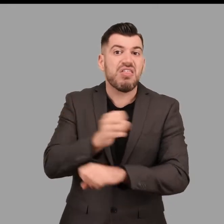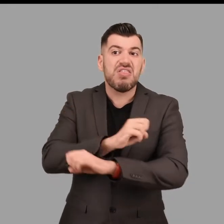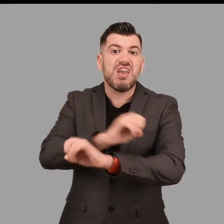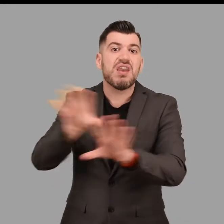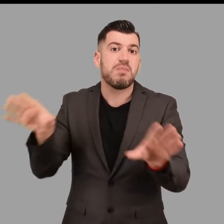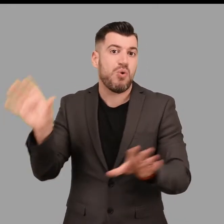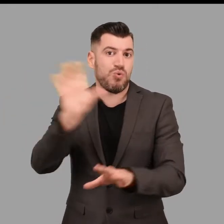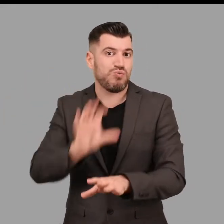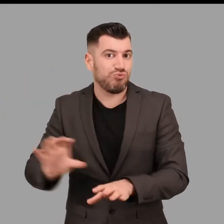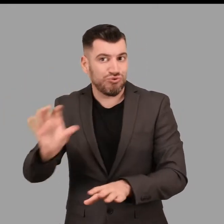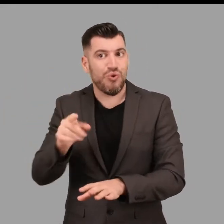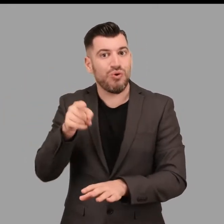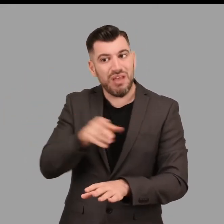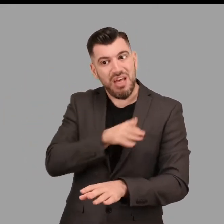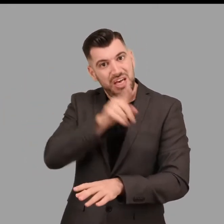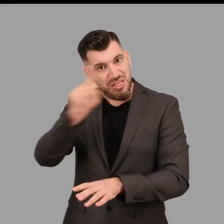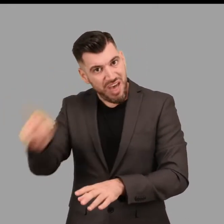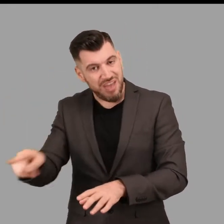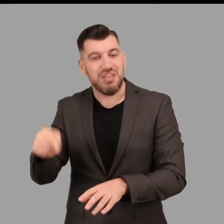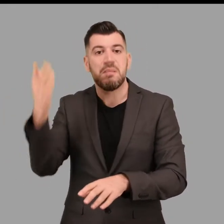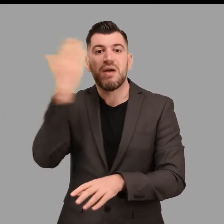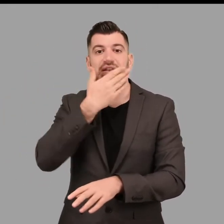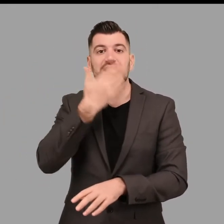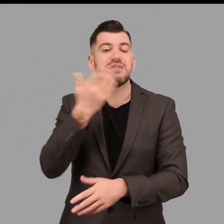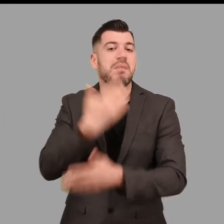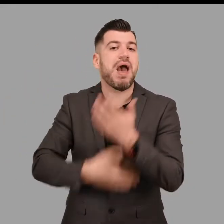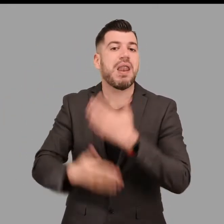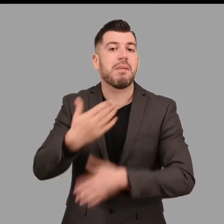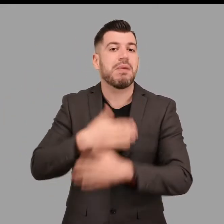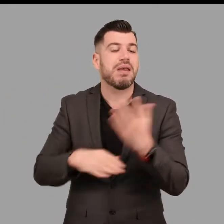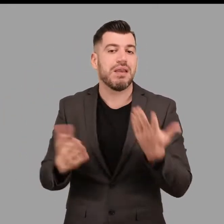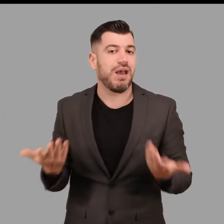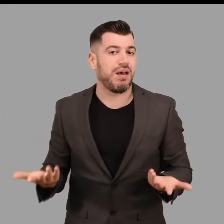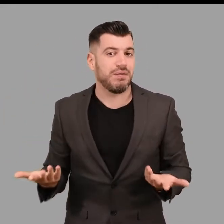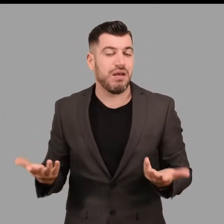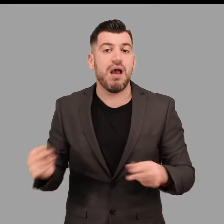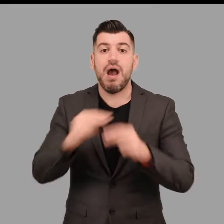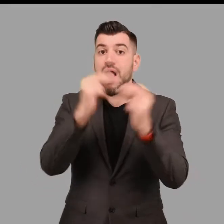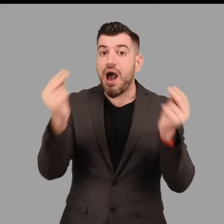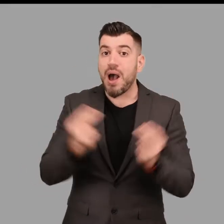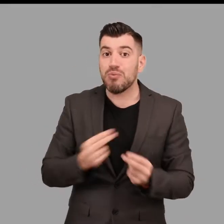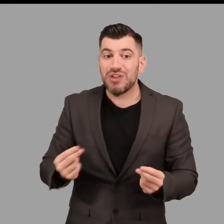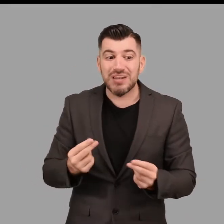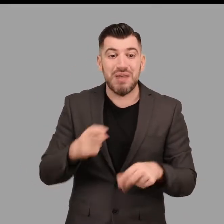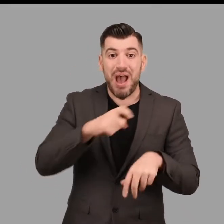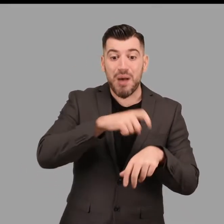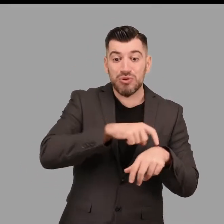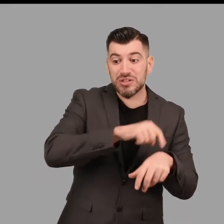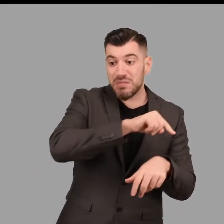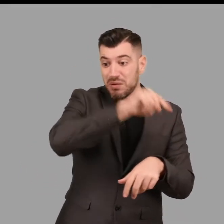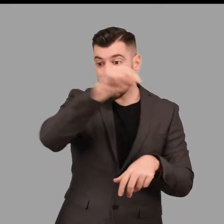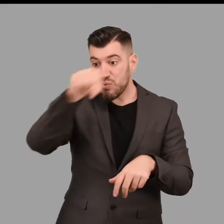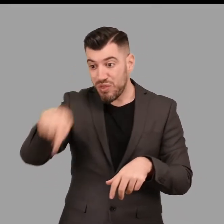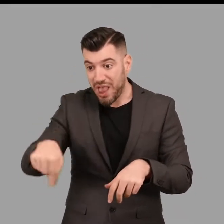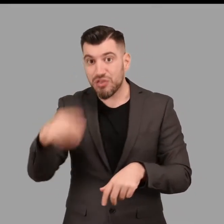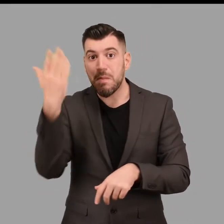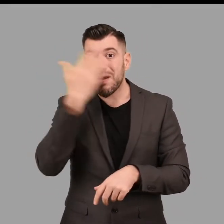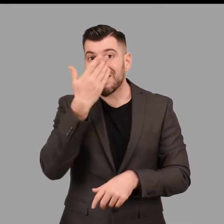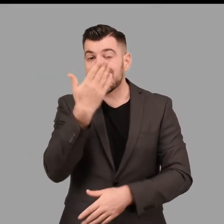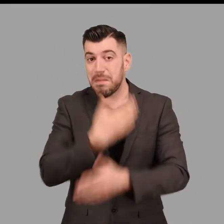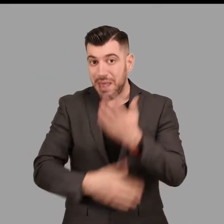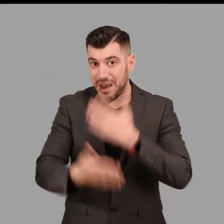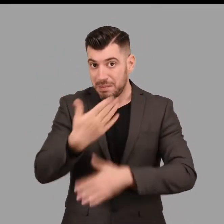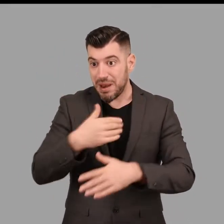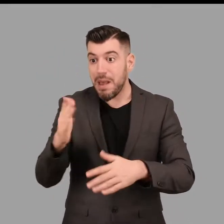μουσείου. Αυτό με τη σειρά του καθιστά αναγκαίως τα λίγα λεπτά που μεσολαβούν από την άφηξη στο μουσείο ως την έναρξη του